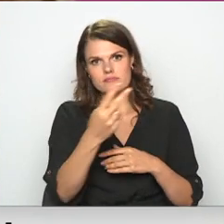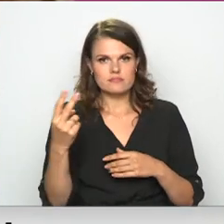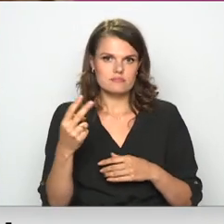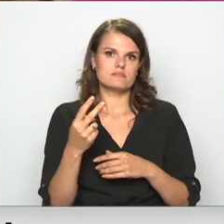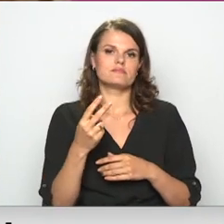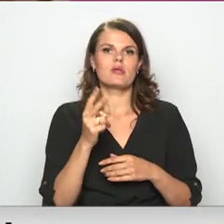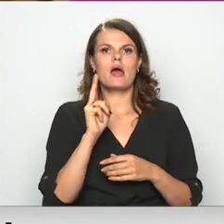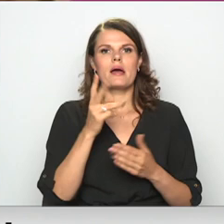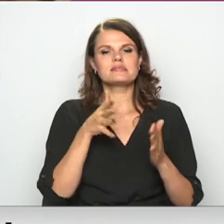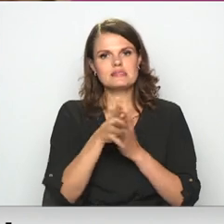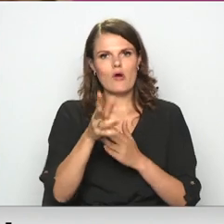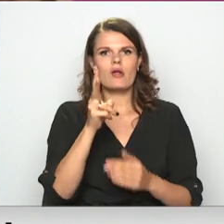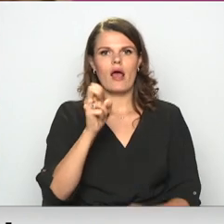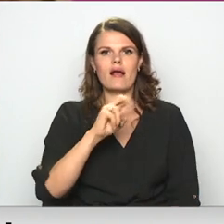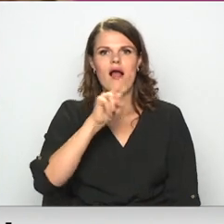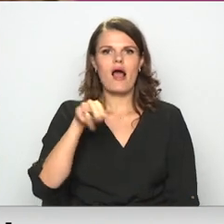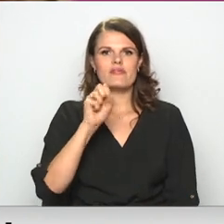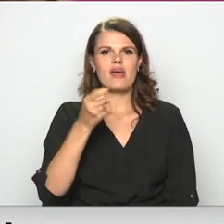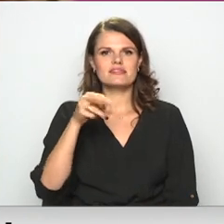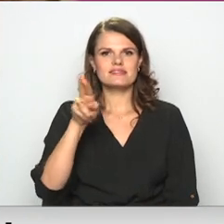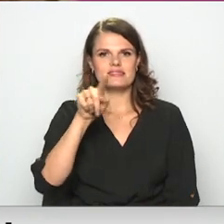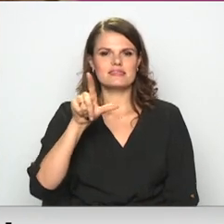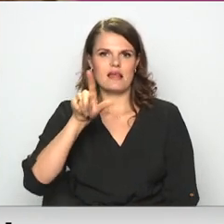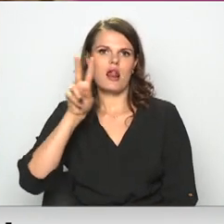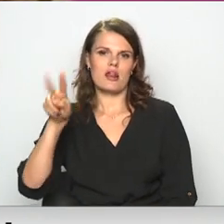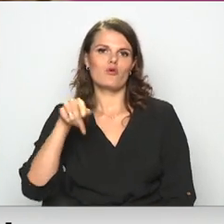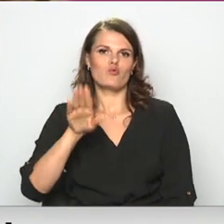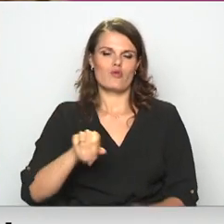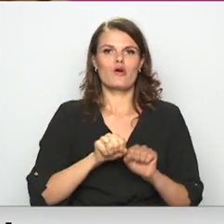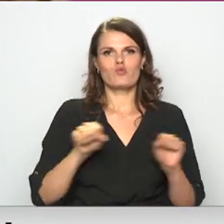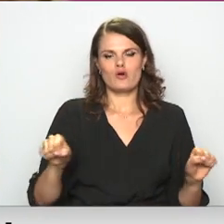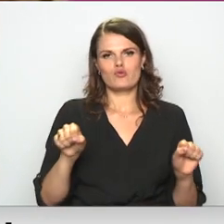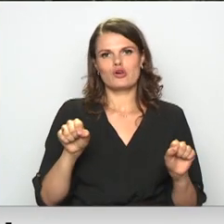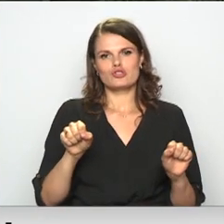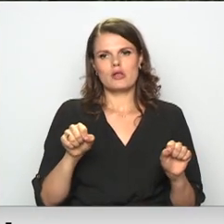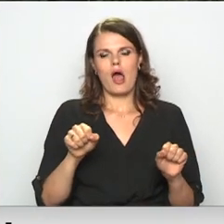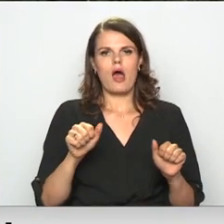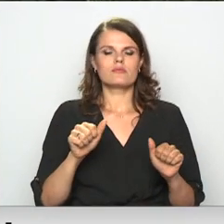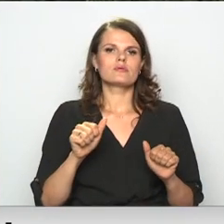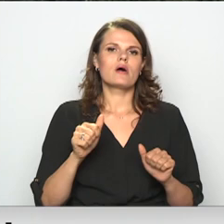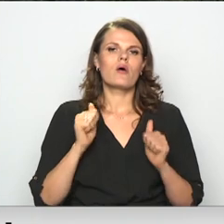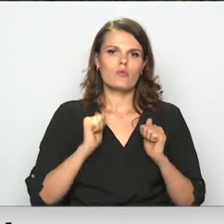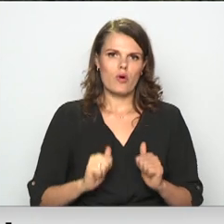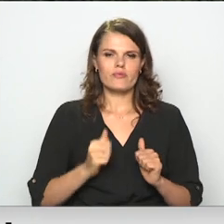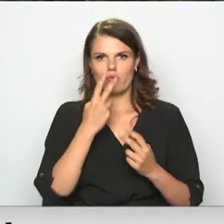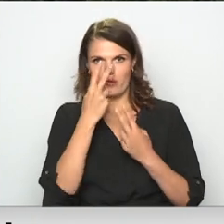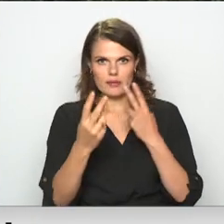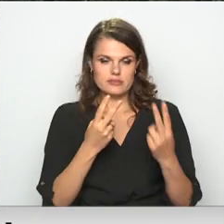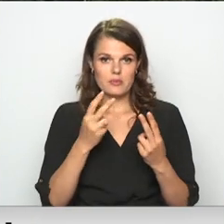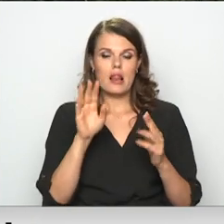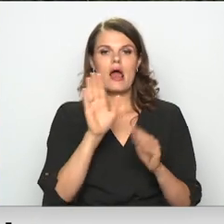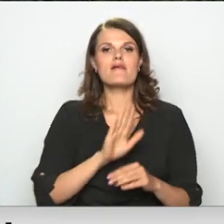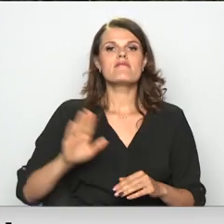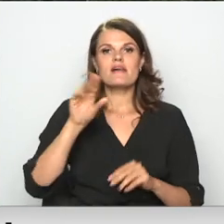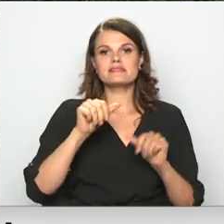Kadistrs.lv, kur mēs arī varam nodrošināt to valsts drošības interesu attīstību. Lai Valsts Zemes dienas te datu bāzes